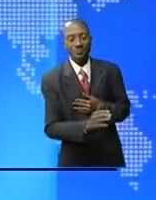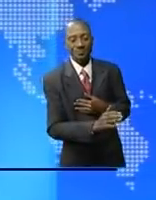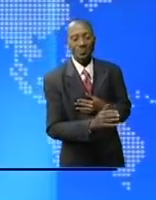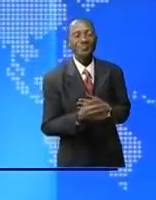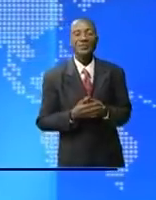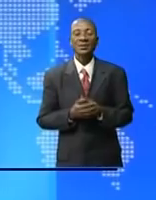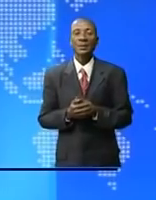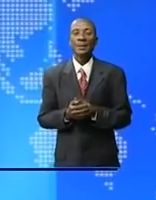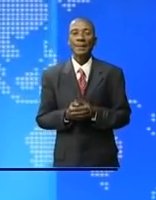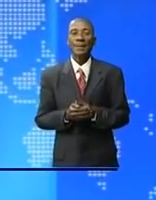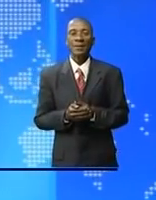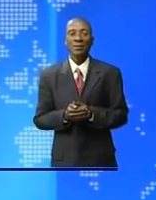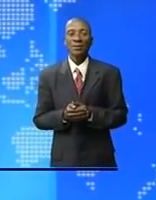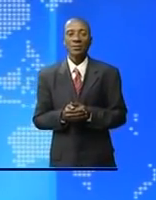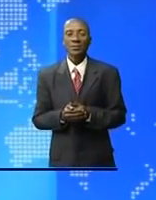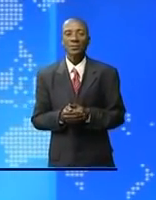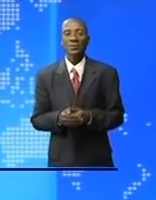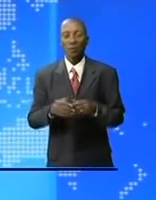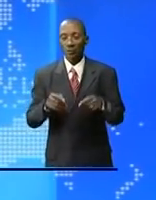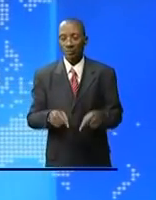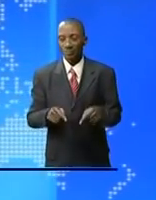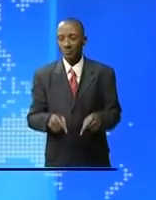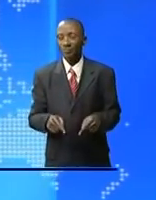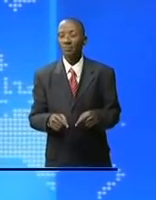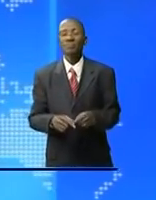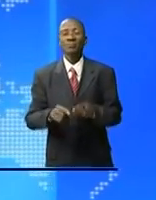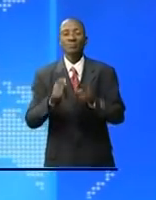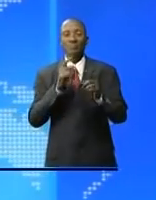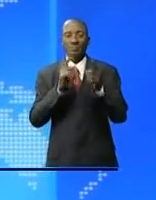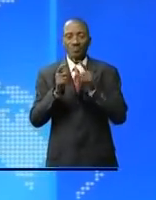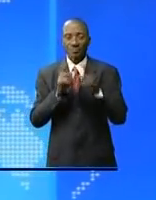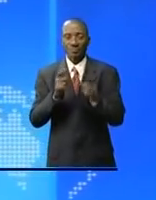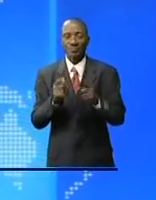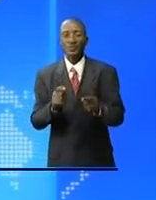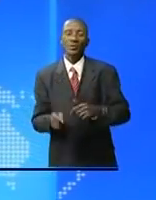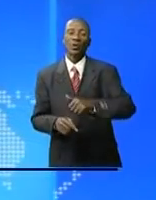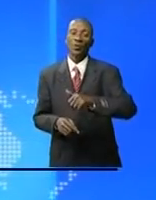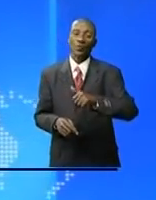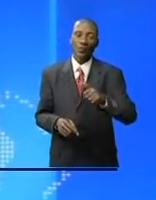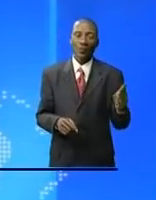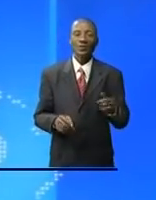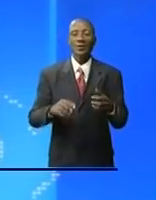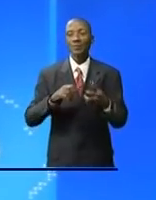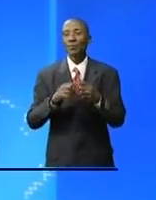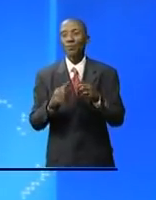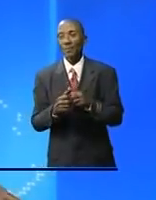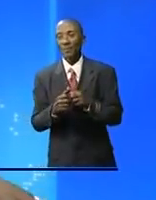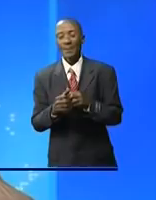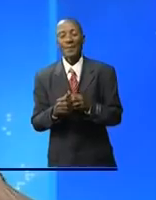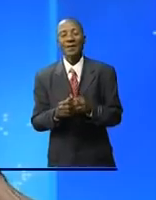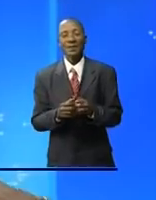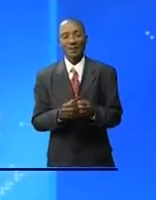à l'hôtel Sultani par le réseau d'affaires Makutano une première édition spéciale qui a mis un accent sur l